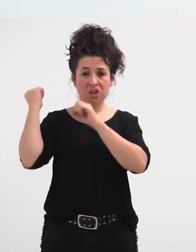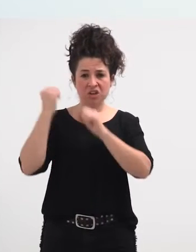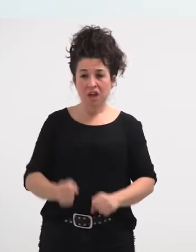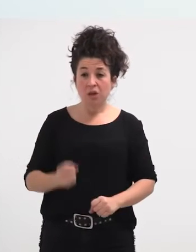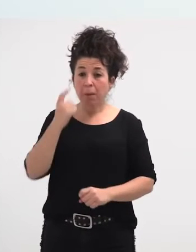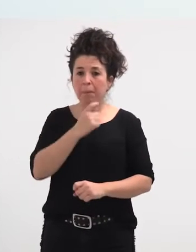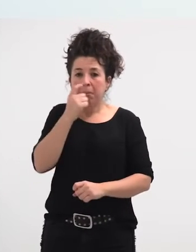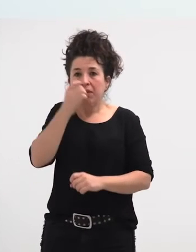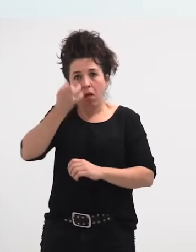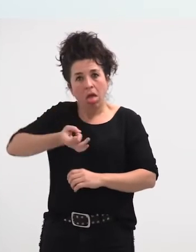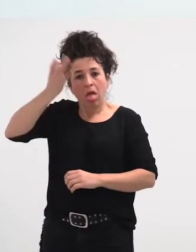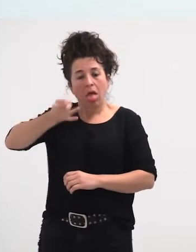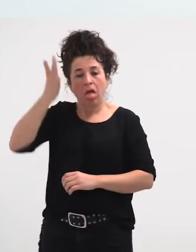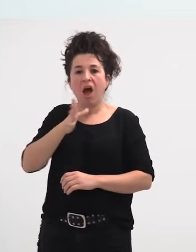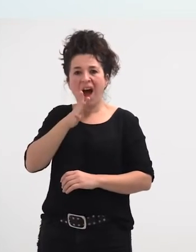mitoak.